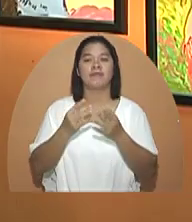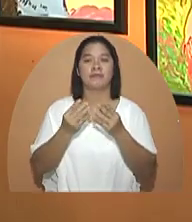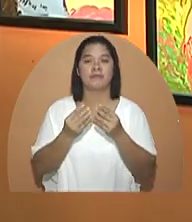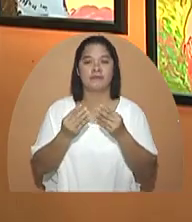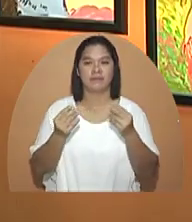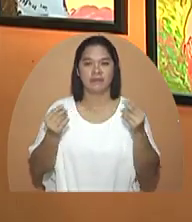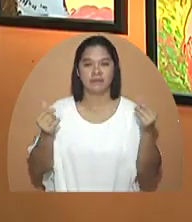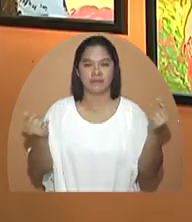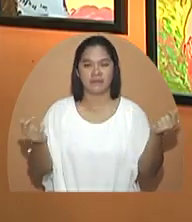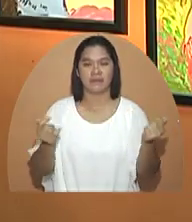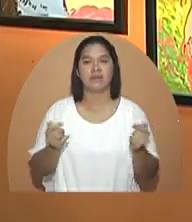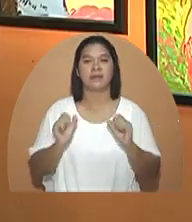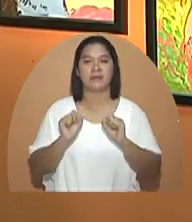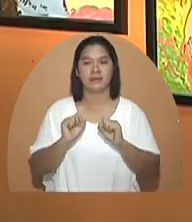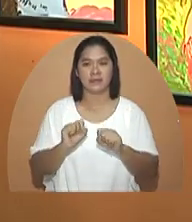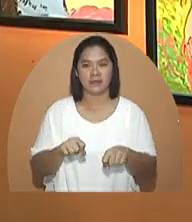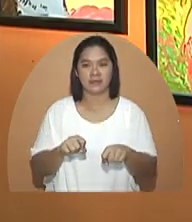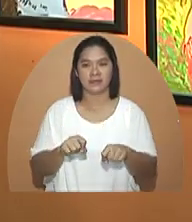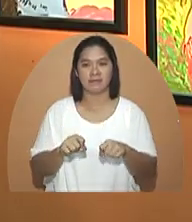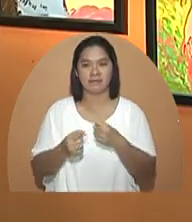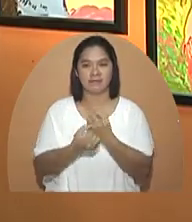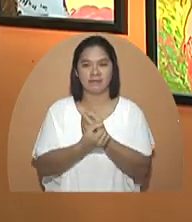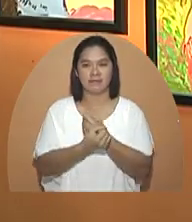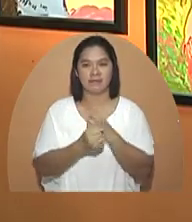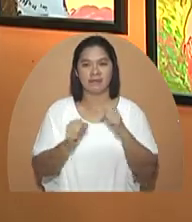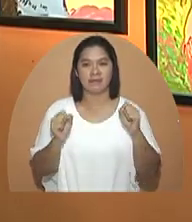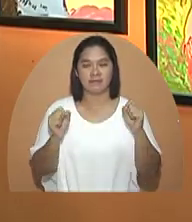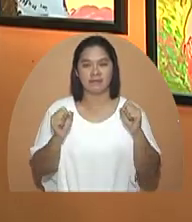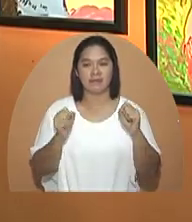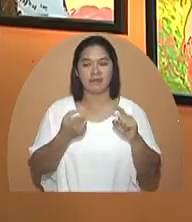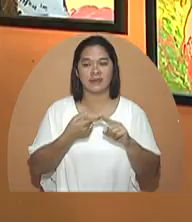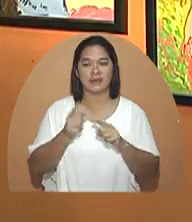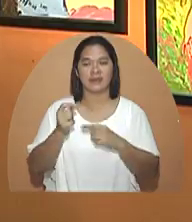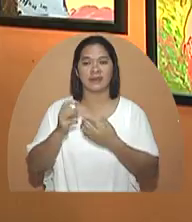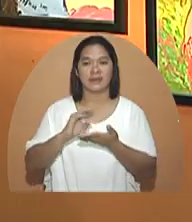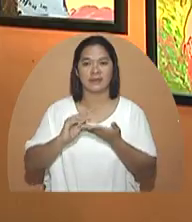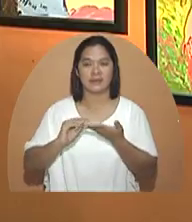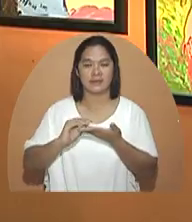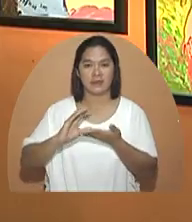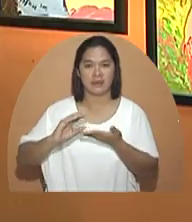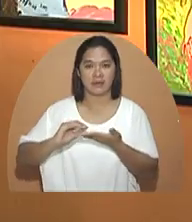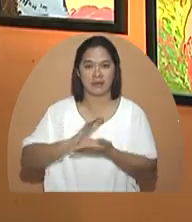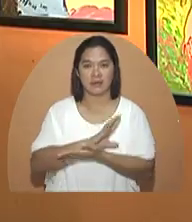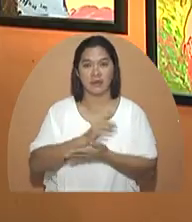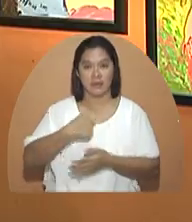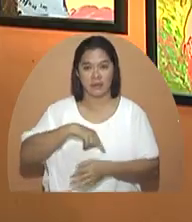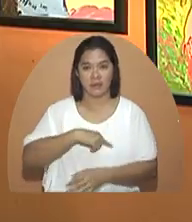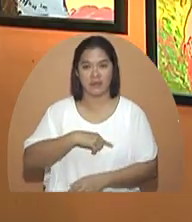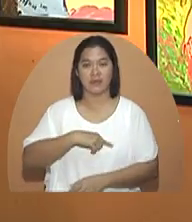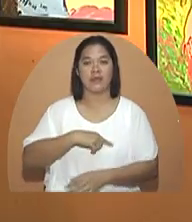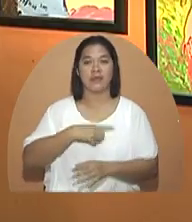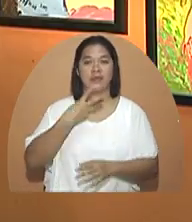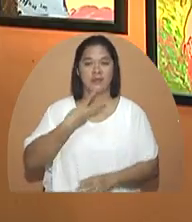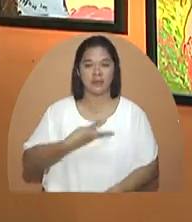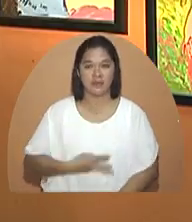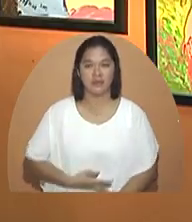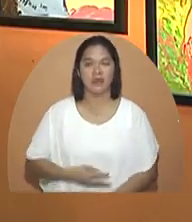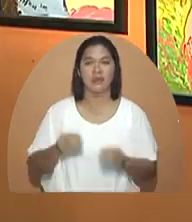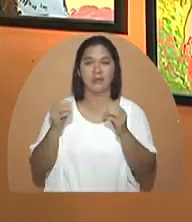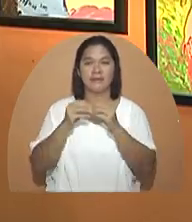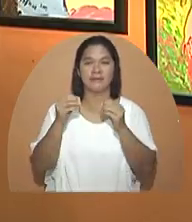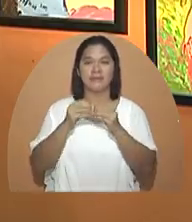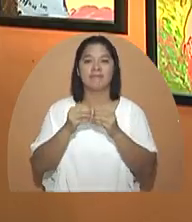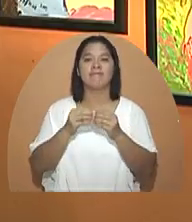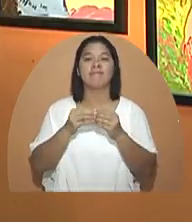pagpagamot ay maaaring makaligtas na talaga siya sa cancer na ito. Hangad natin na